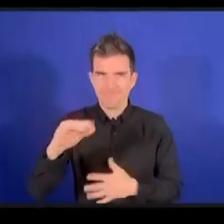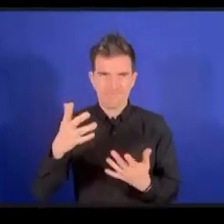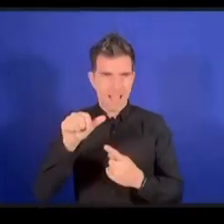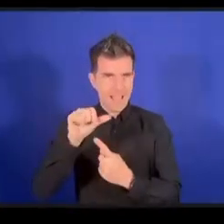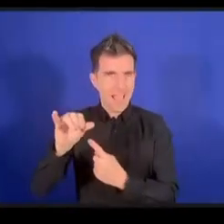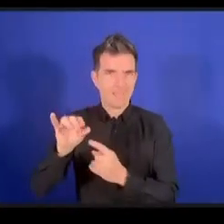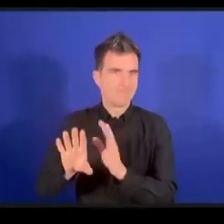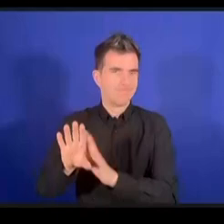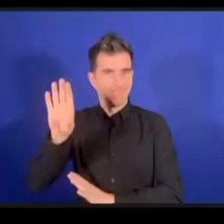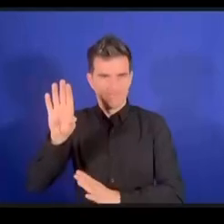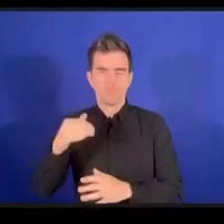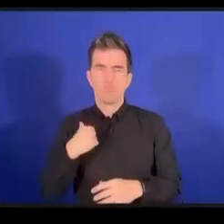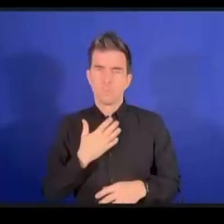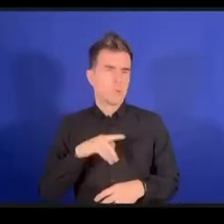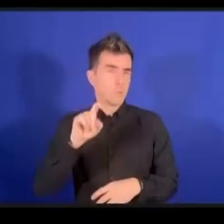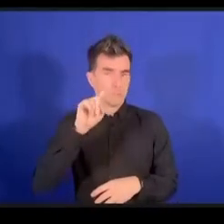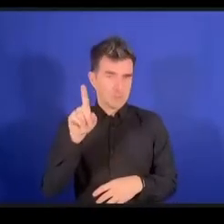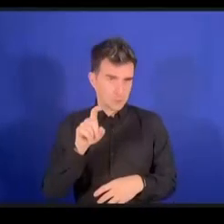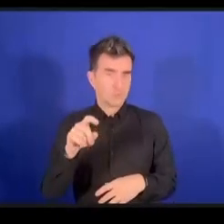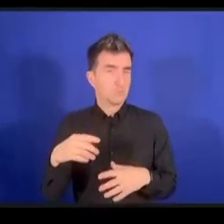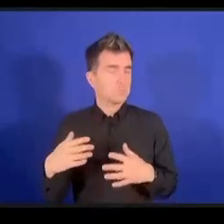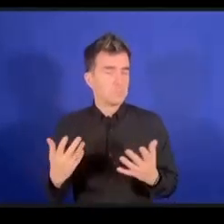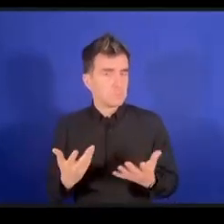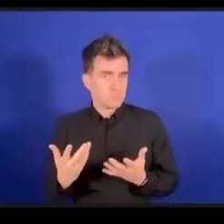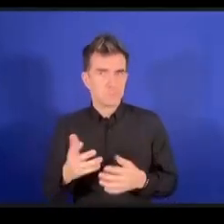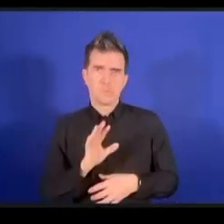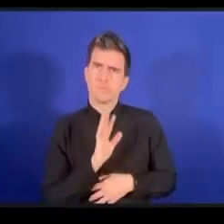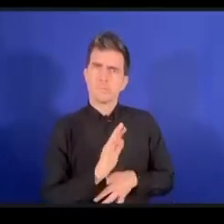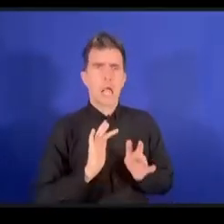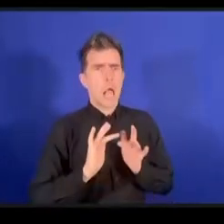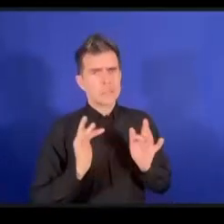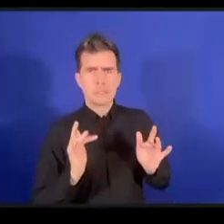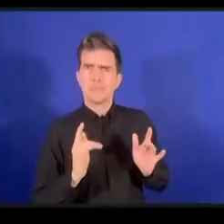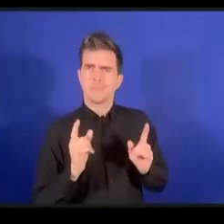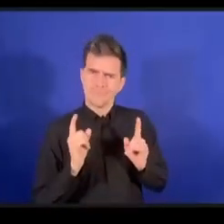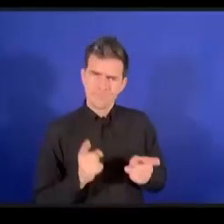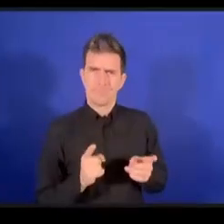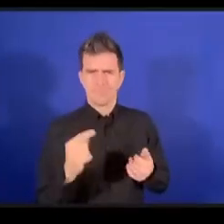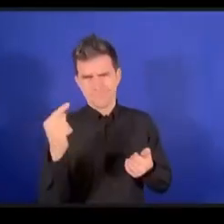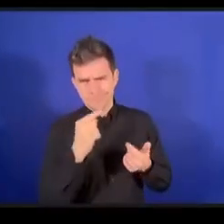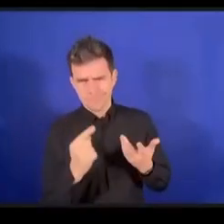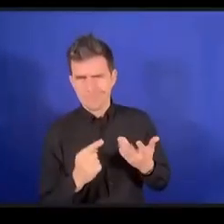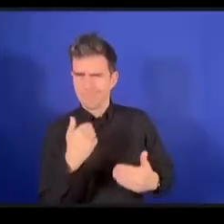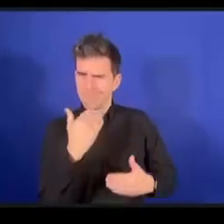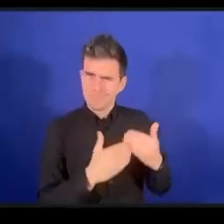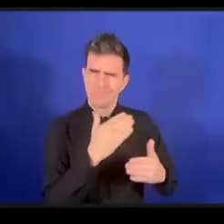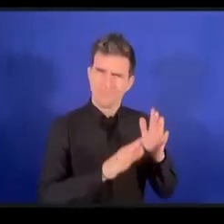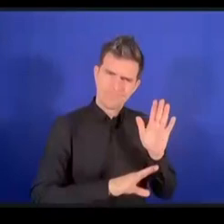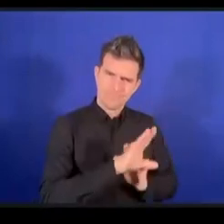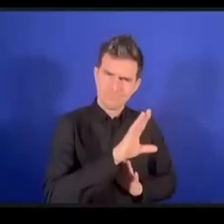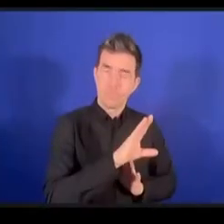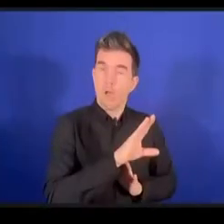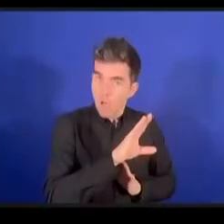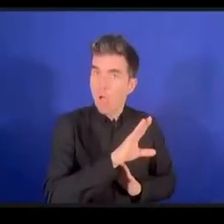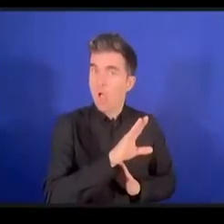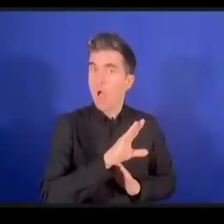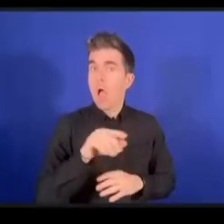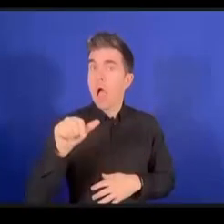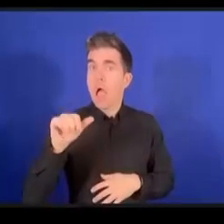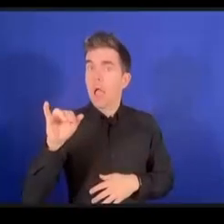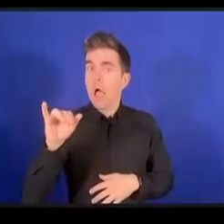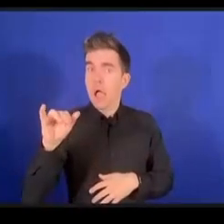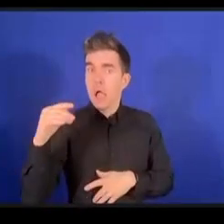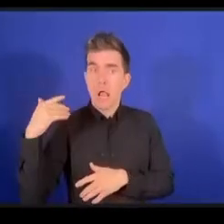ما هو المكان الذي يحتره ذكا الإصطناعي في بيئة القيم